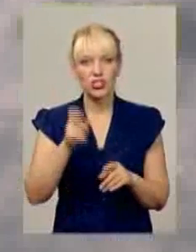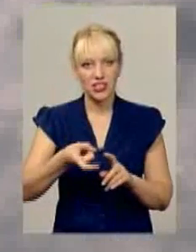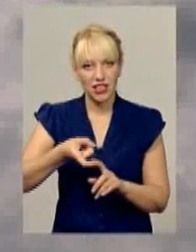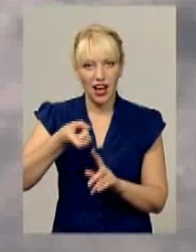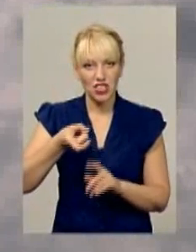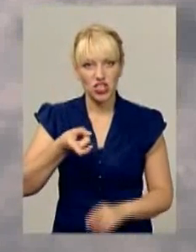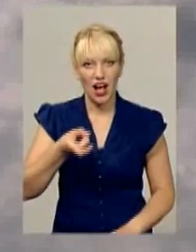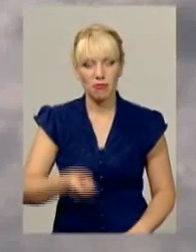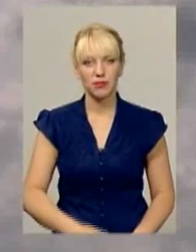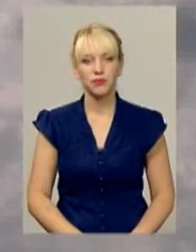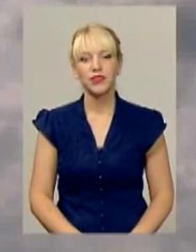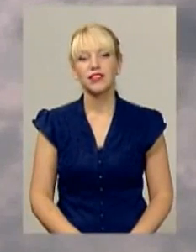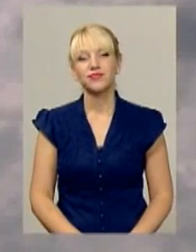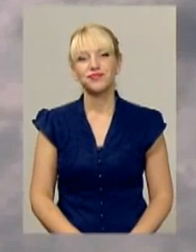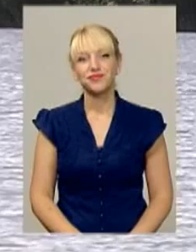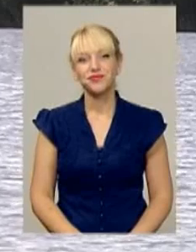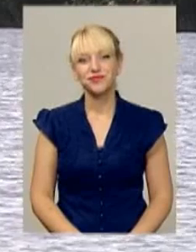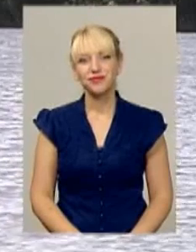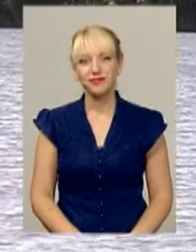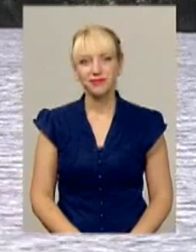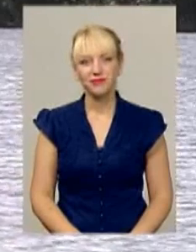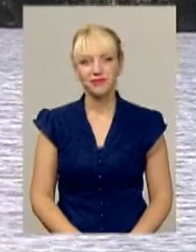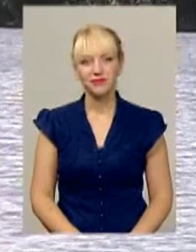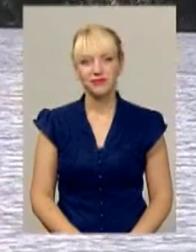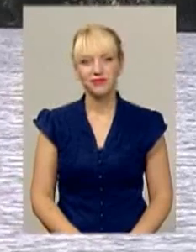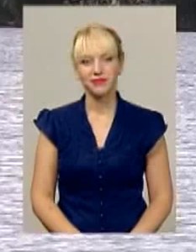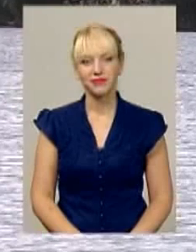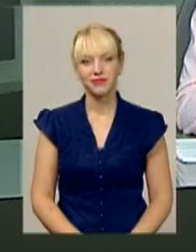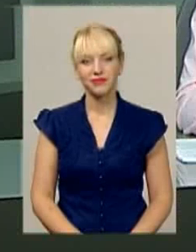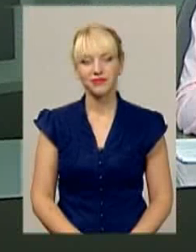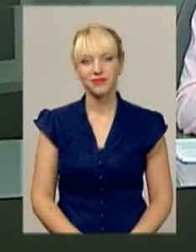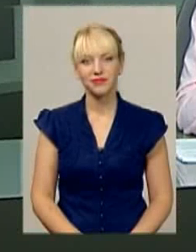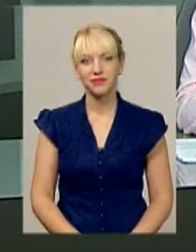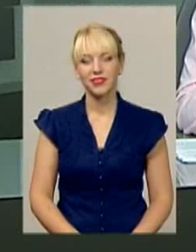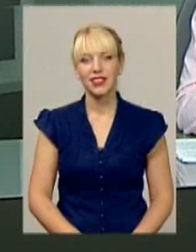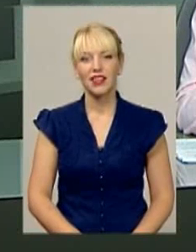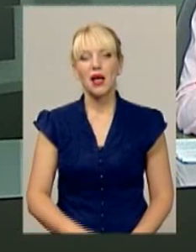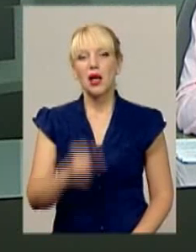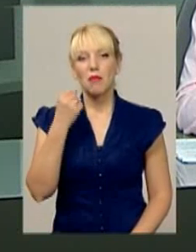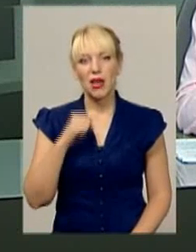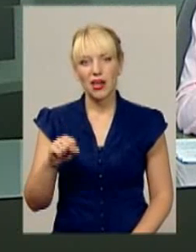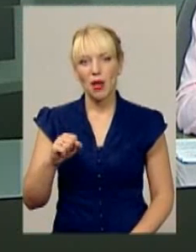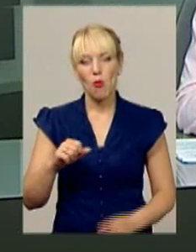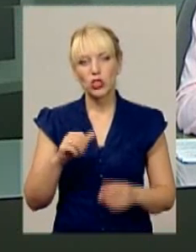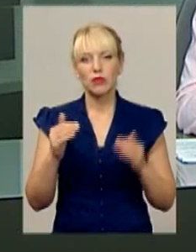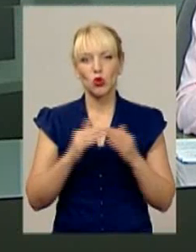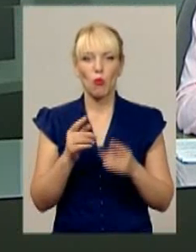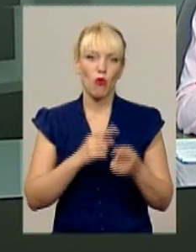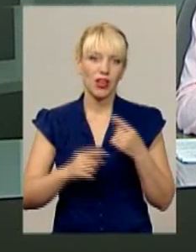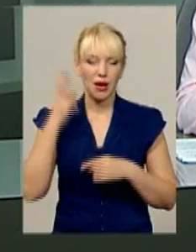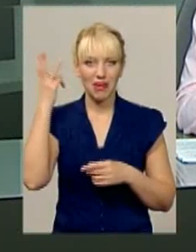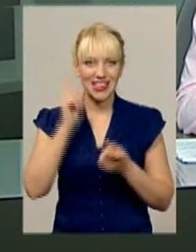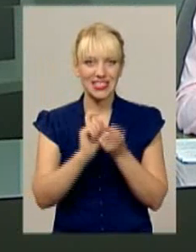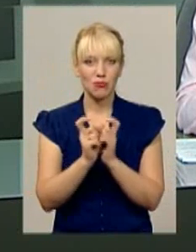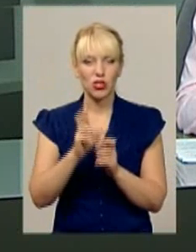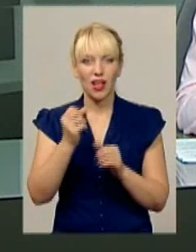гачками. Ярослава Іщенко, Віктор Кривий. Для інформаційного випуску. Переможцями додому повернулися хмельницькі